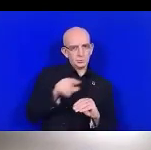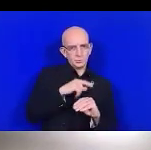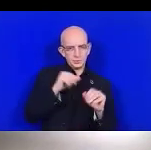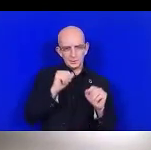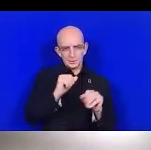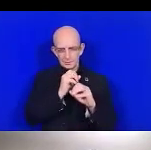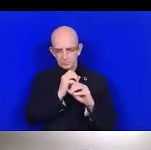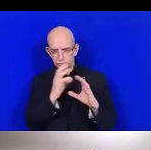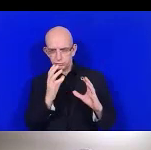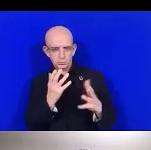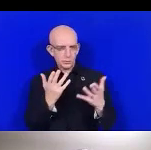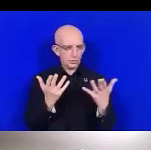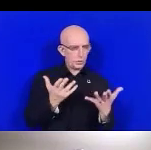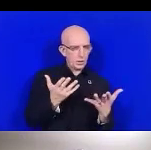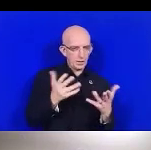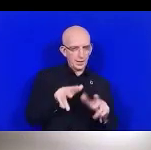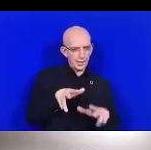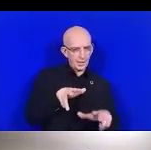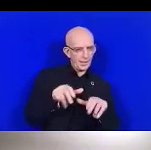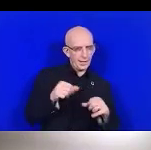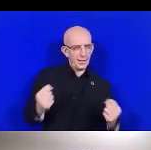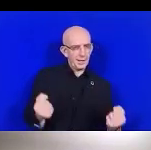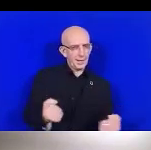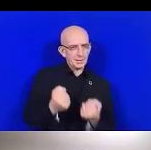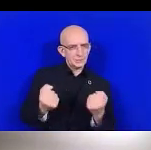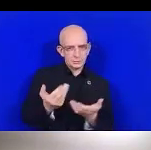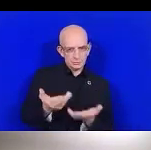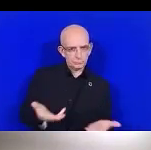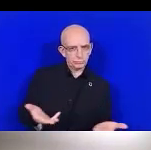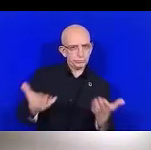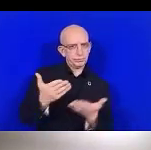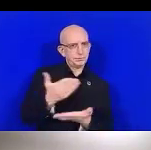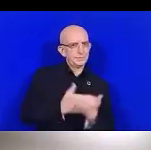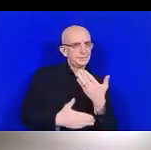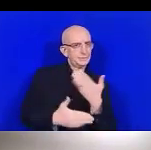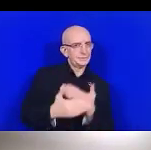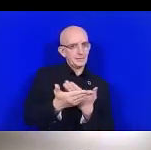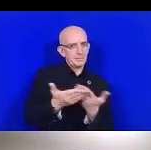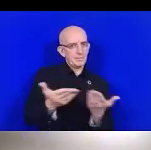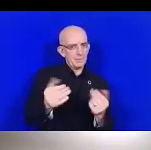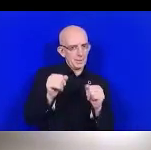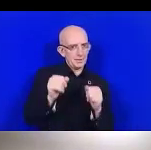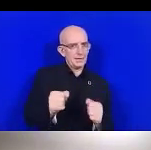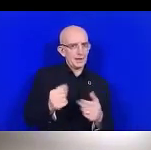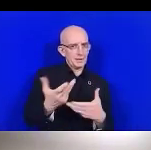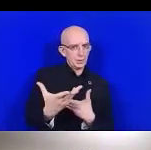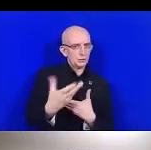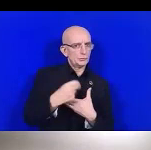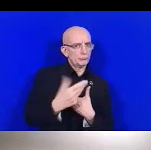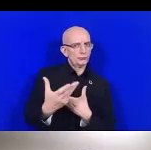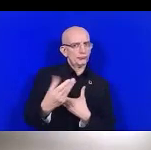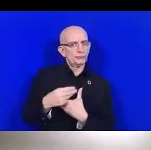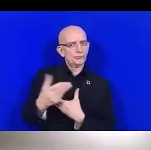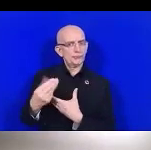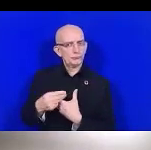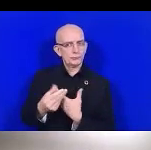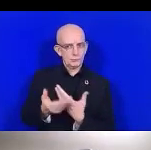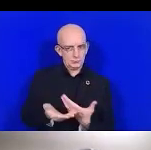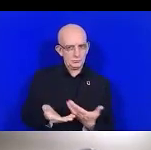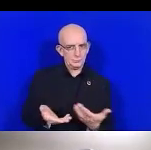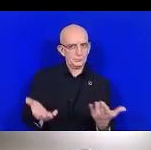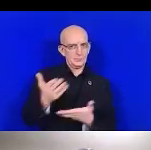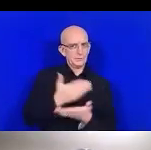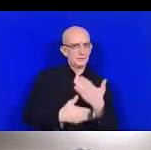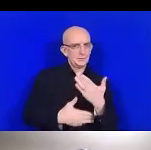que les personnes en situation de handicap subissent et aussi afin que ces